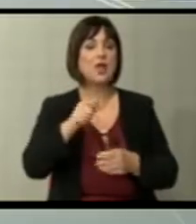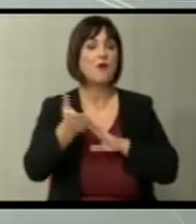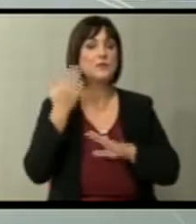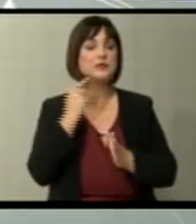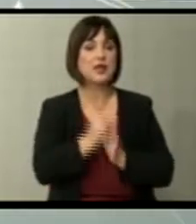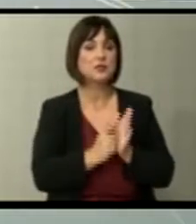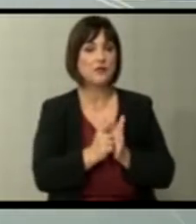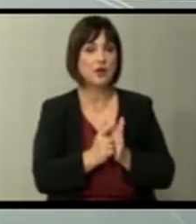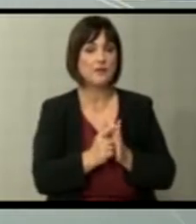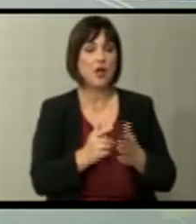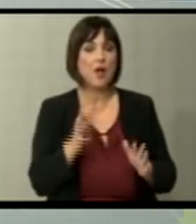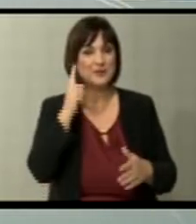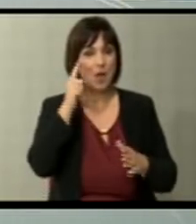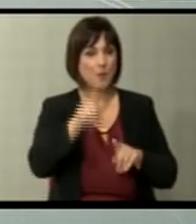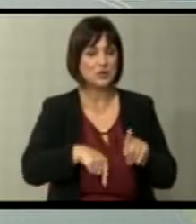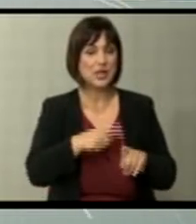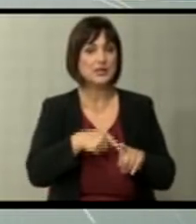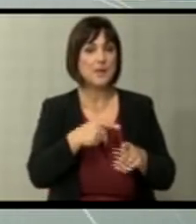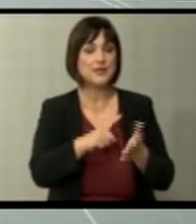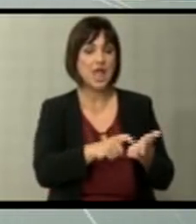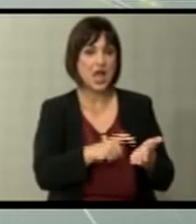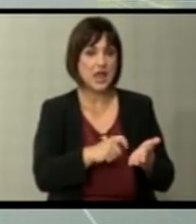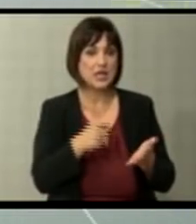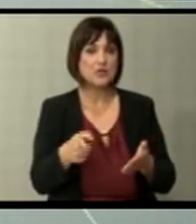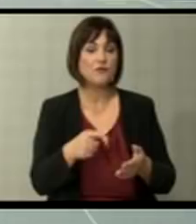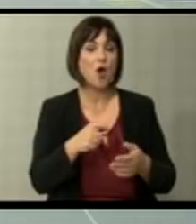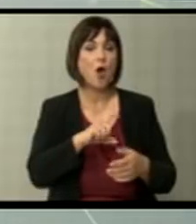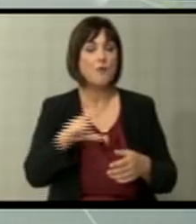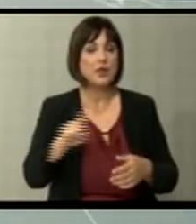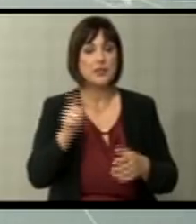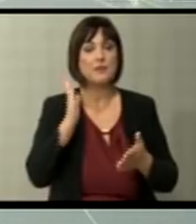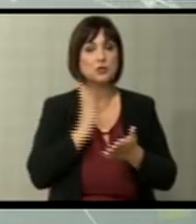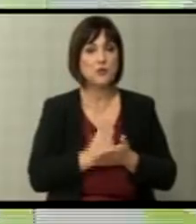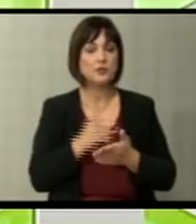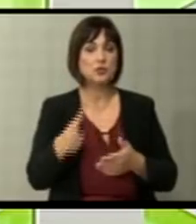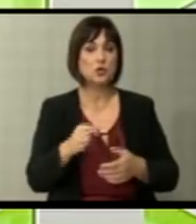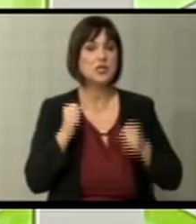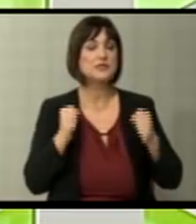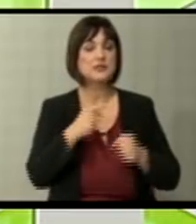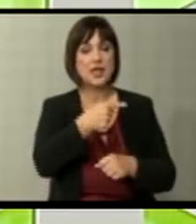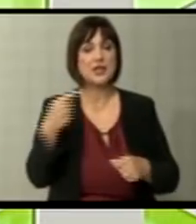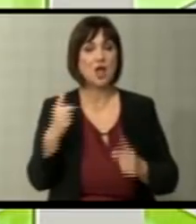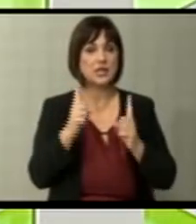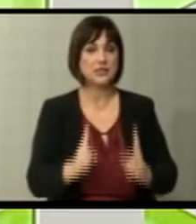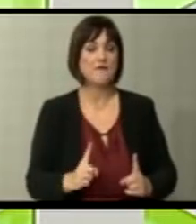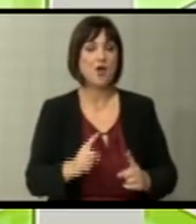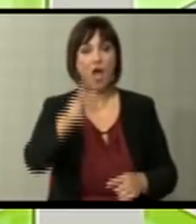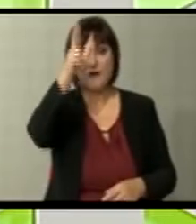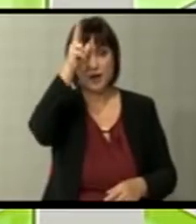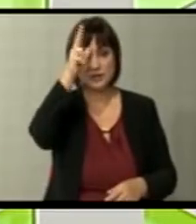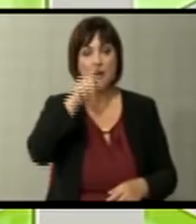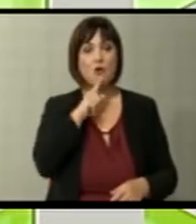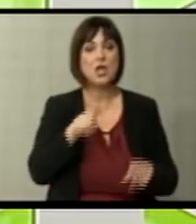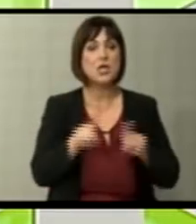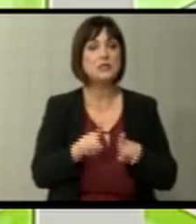период, што не се случува, може би и немаше да биде толку цврсто негативен ставот на Франција, кој што